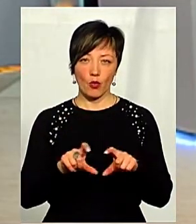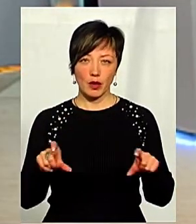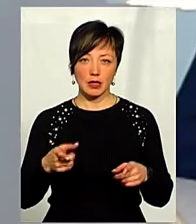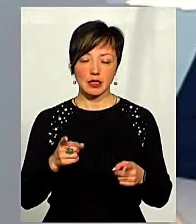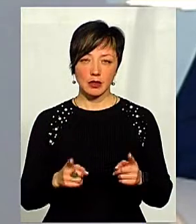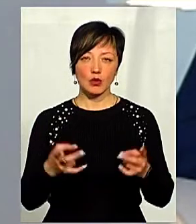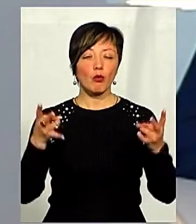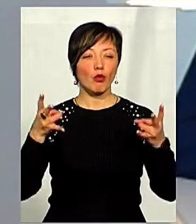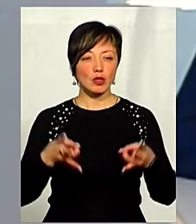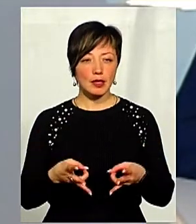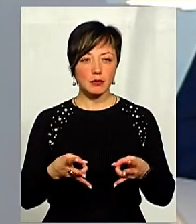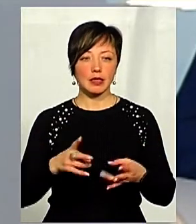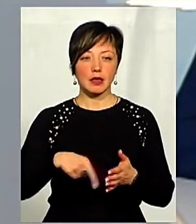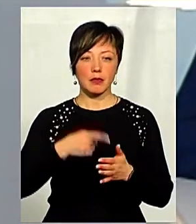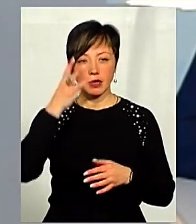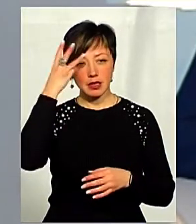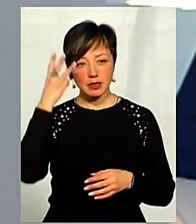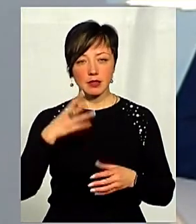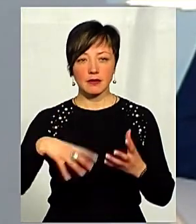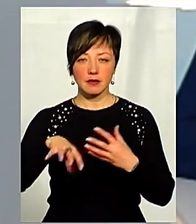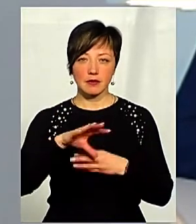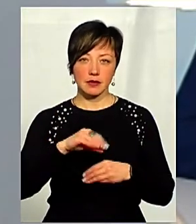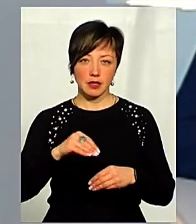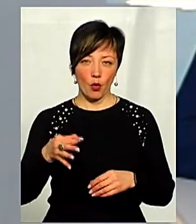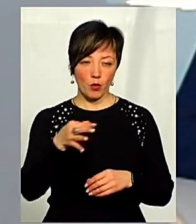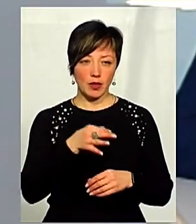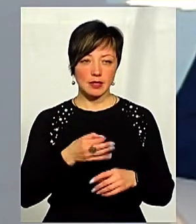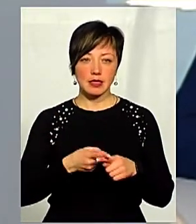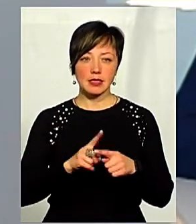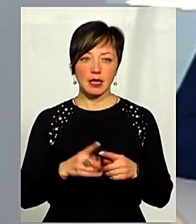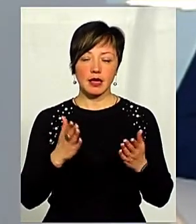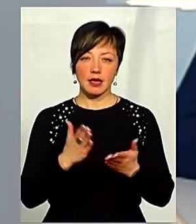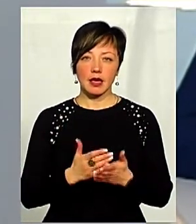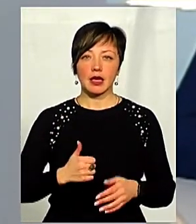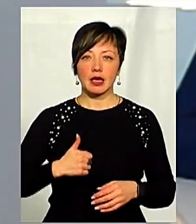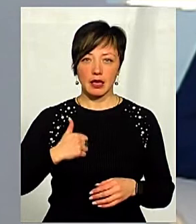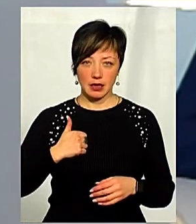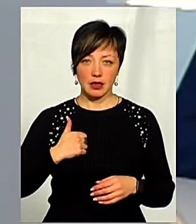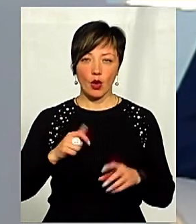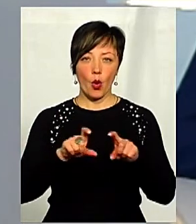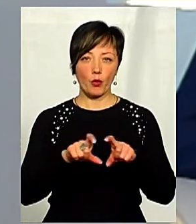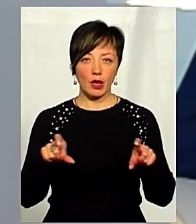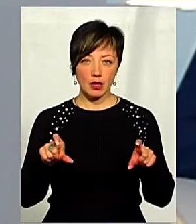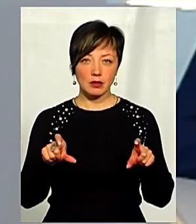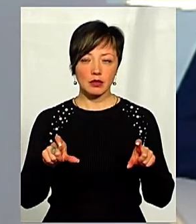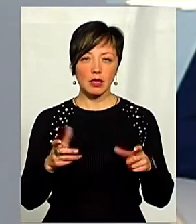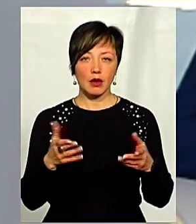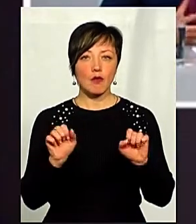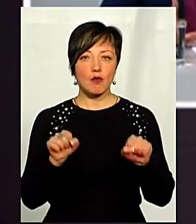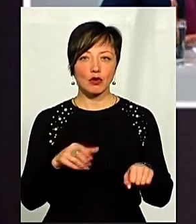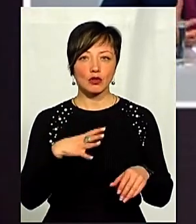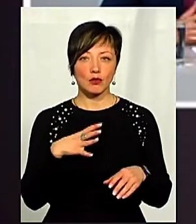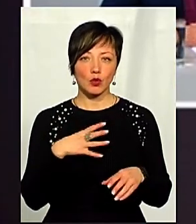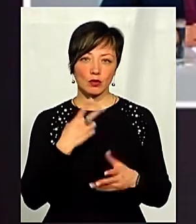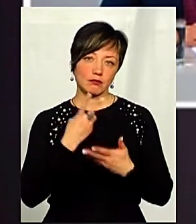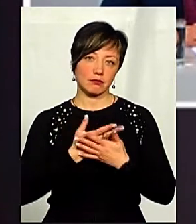хоча він дійсно дуже потрібний як Хмельницькому місту, так і в цілому Хмельницькій області. Бо це дійсно гідний об'єкт, який може бути